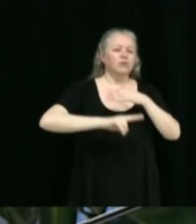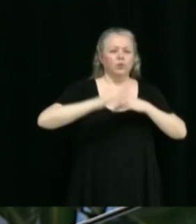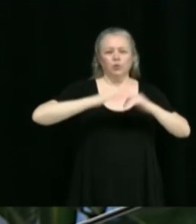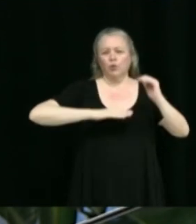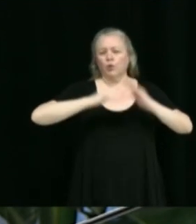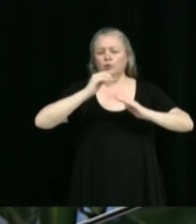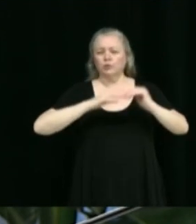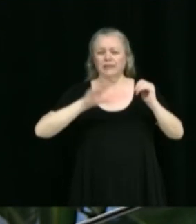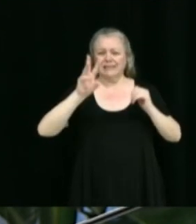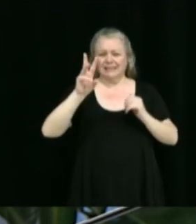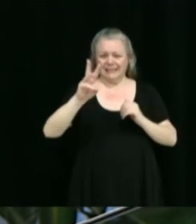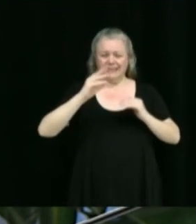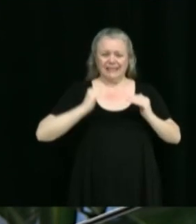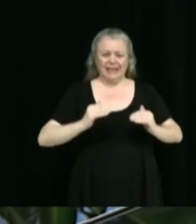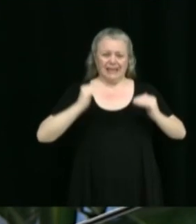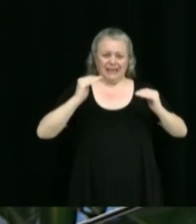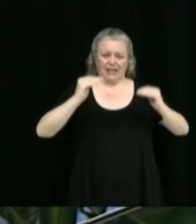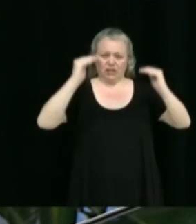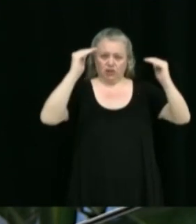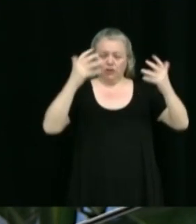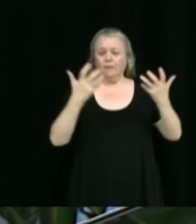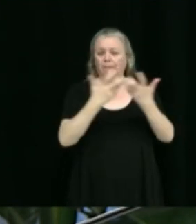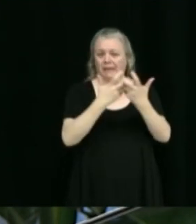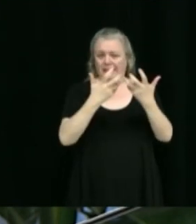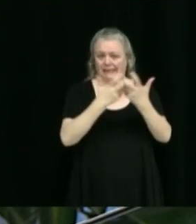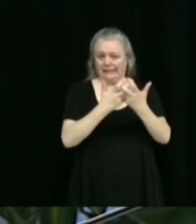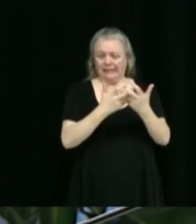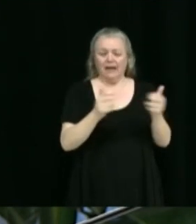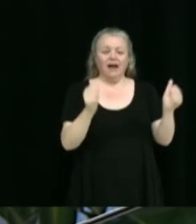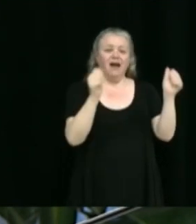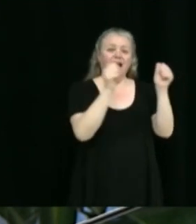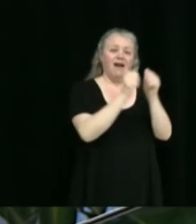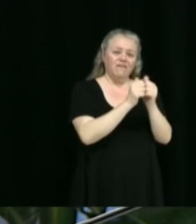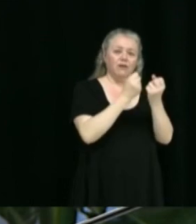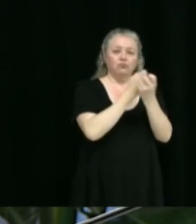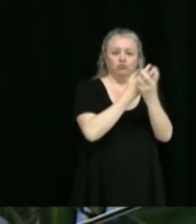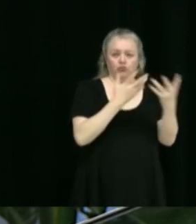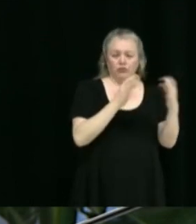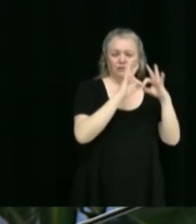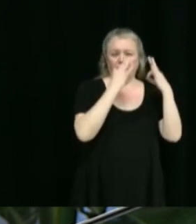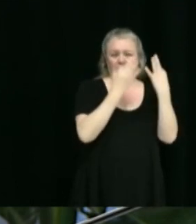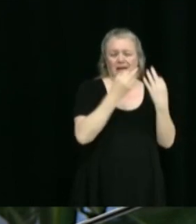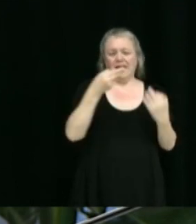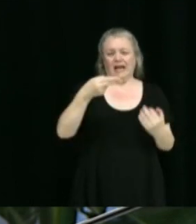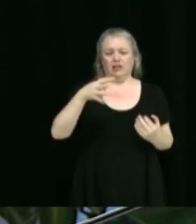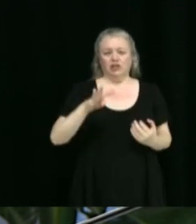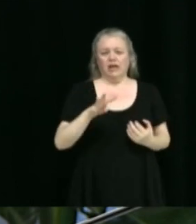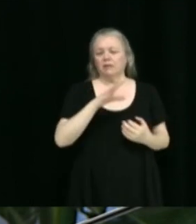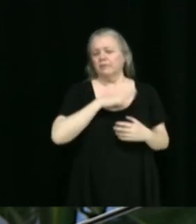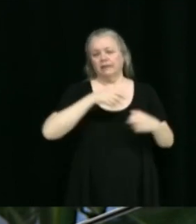de six étages comportant l'usage habitation multifamiliale H4 et il ne se concrétisera pas.